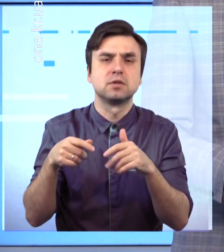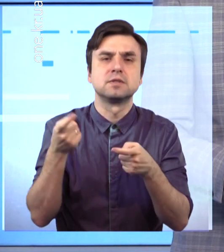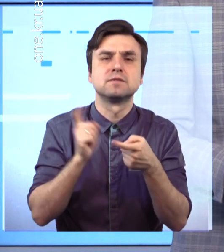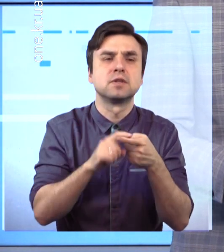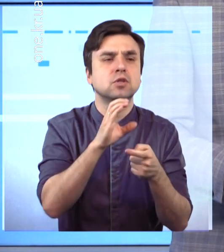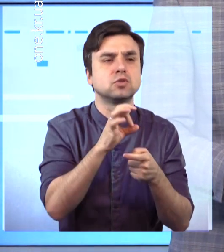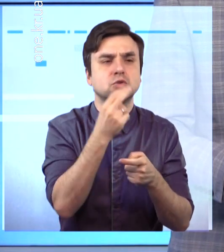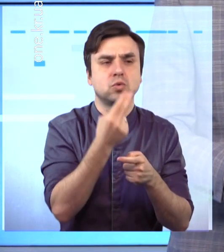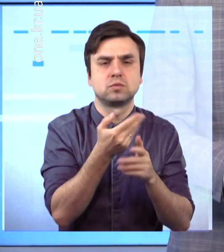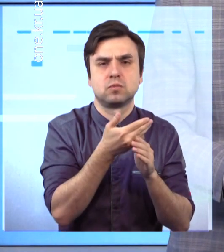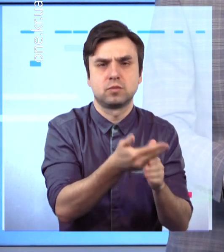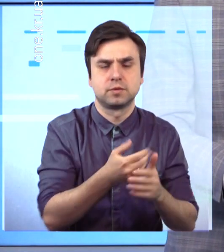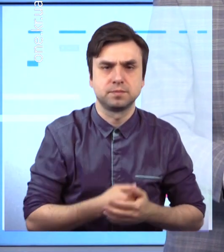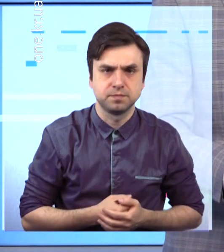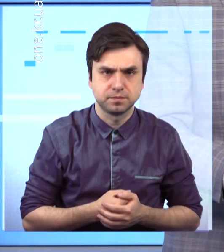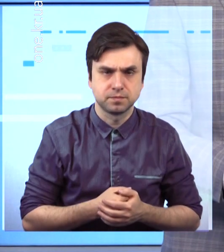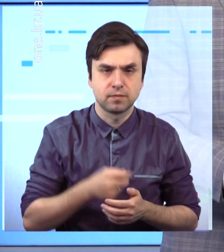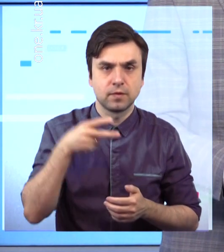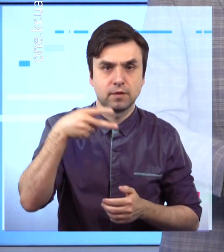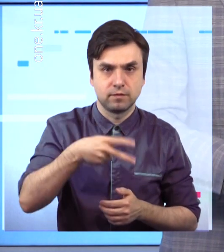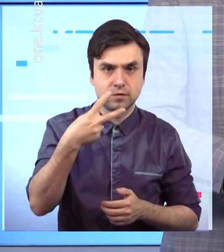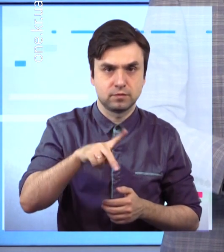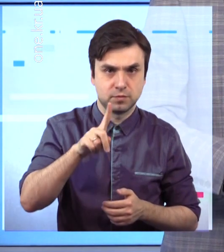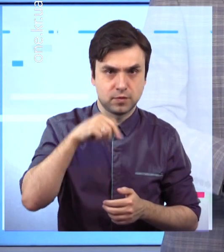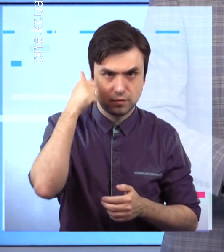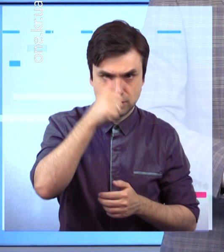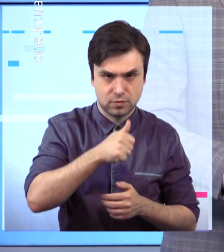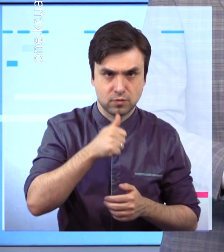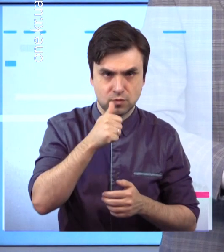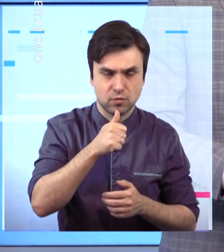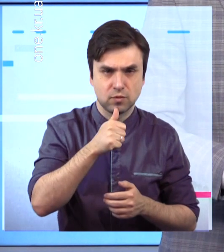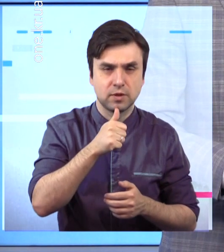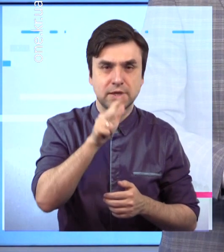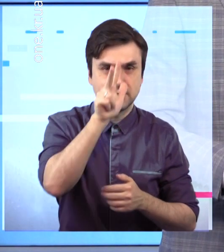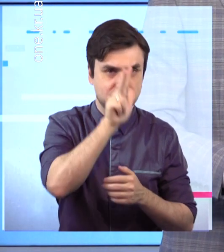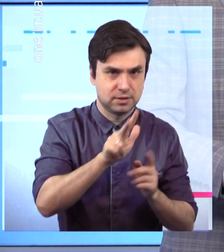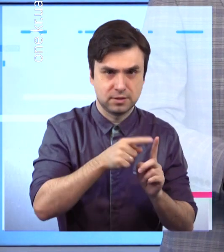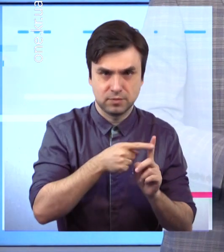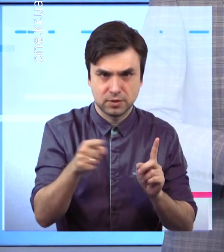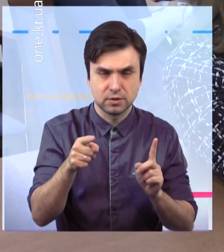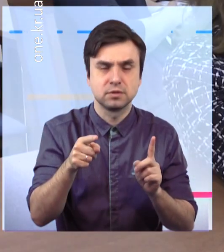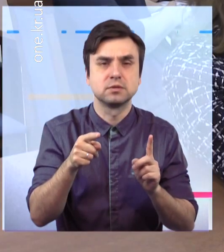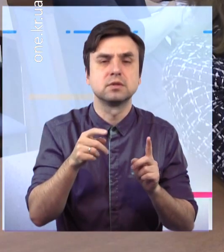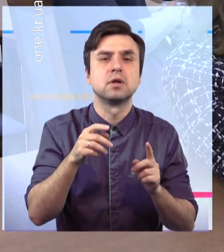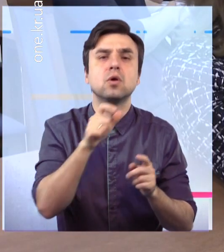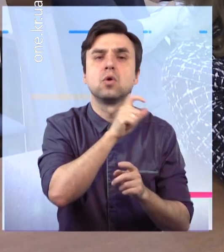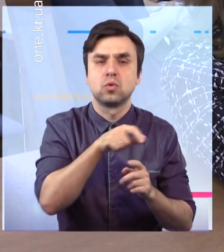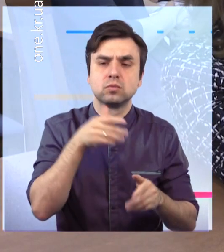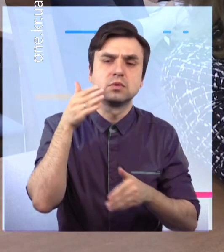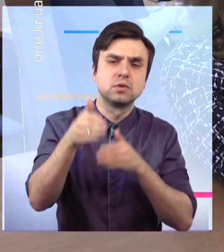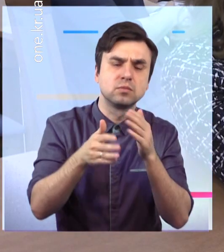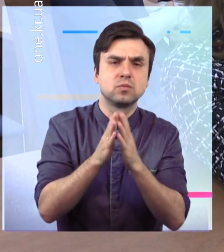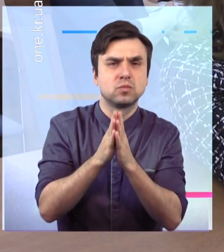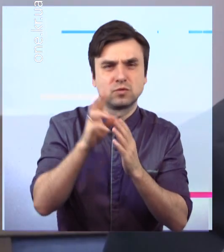кварталі 2021 року за наданням часткової компенсації вартості комунальних послуг звернулися більш ніж 130 тисяч